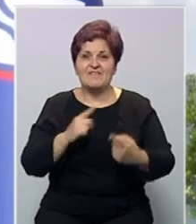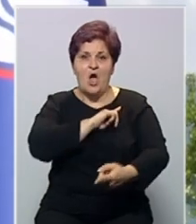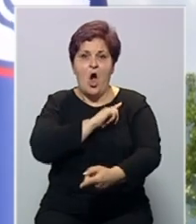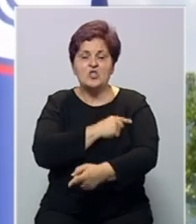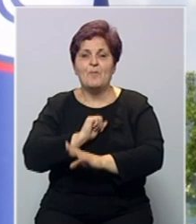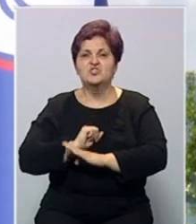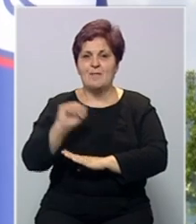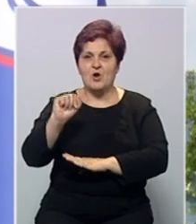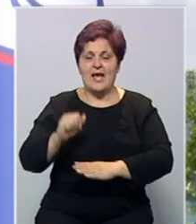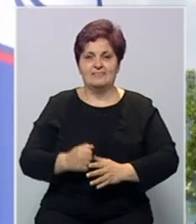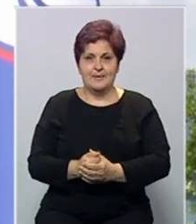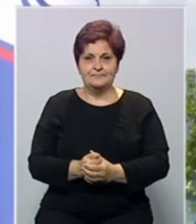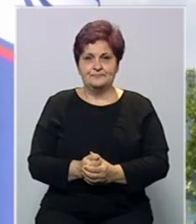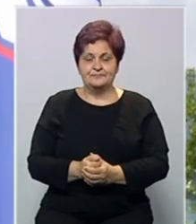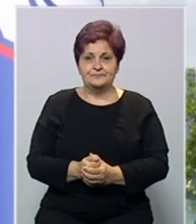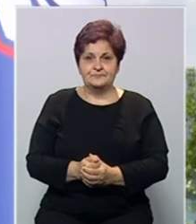demokratije.